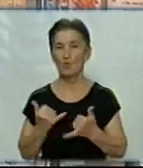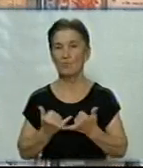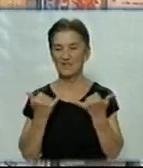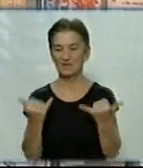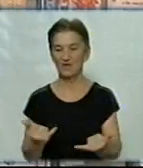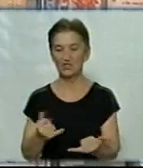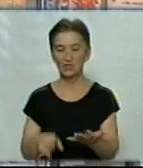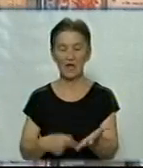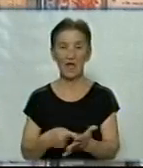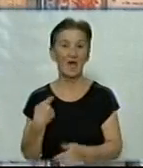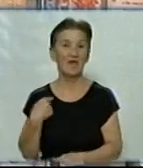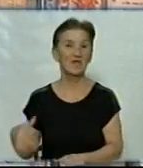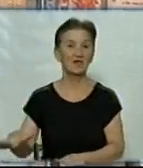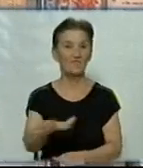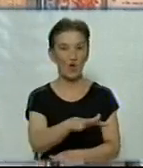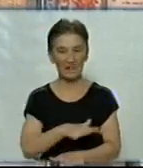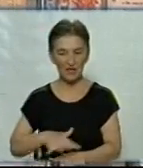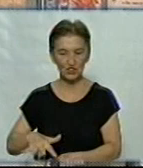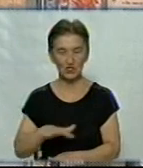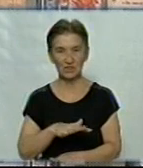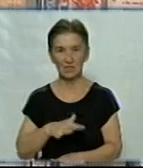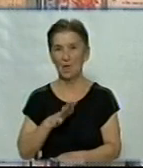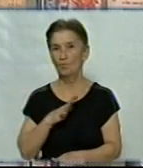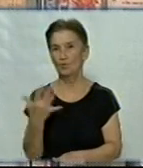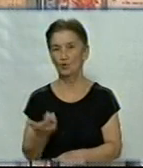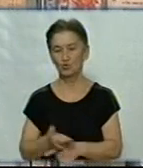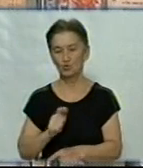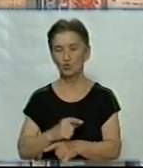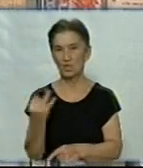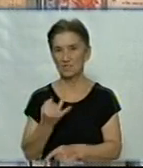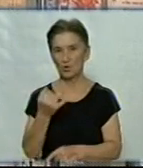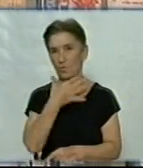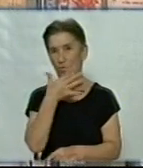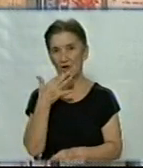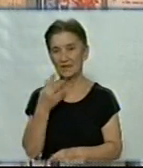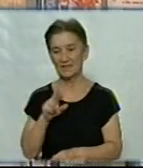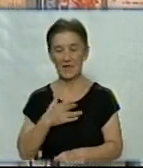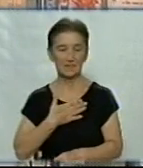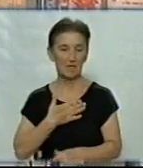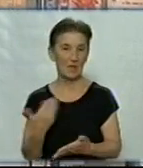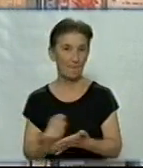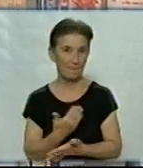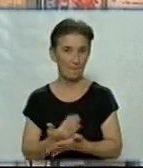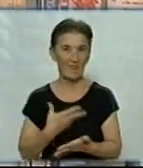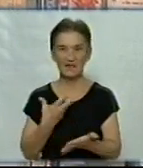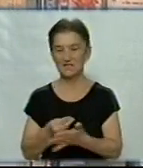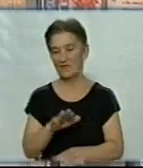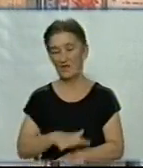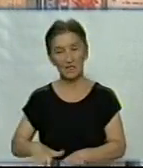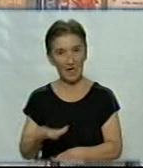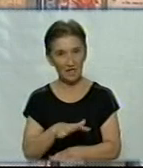Кіровоградщині, нашій землі. Було дуже цікаво, дізналася багато для себе нового, про свій край.